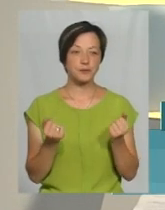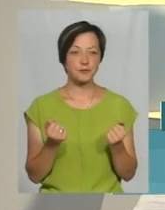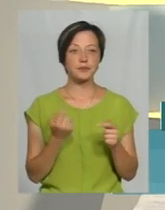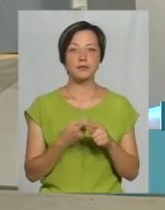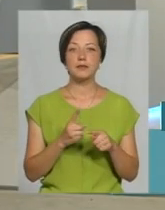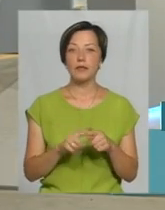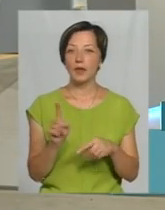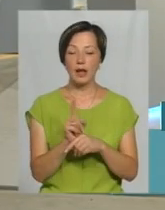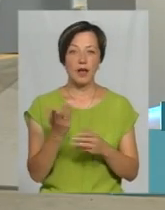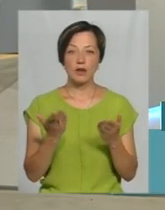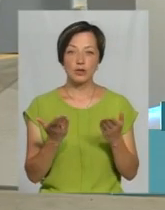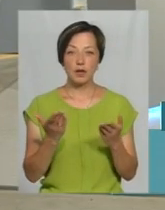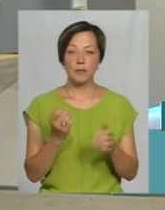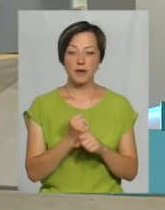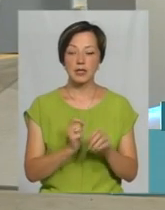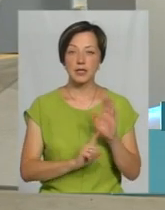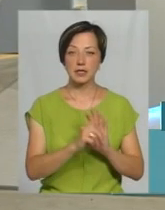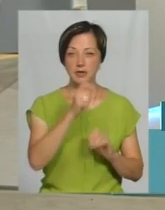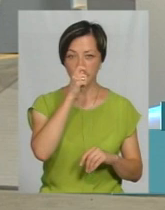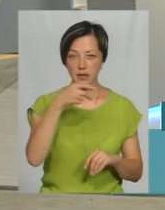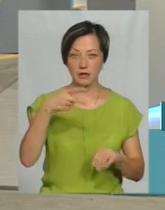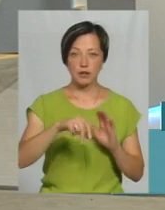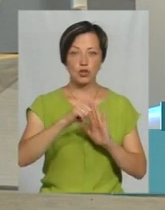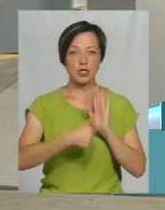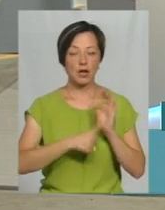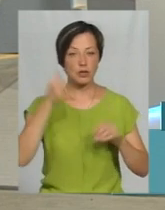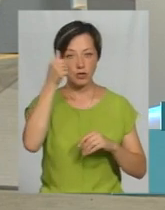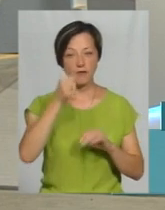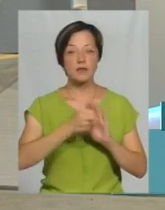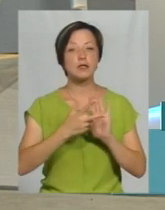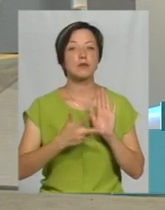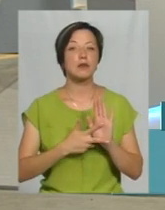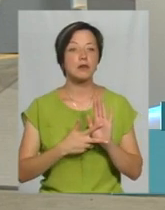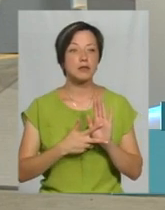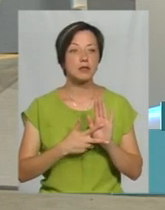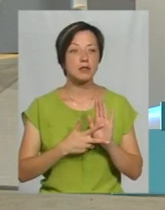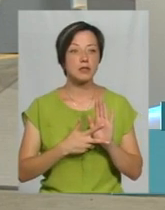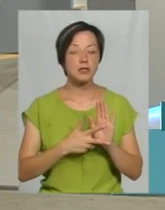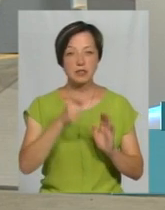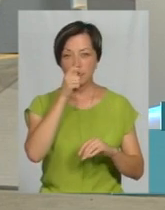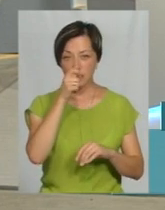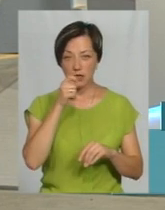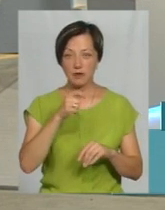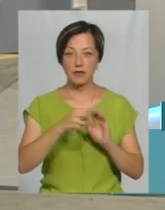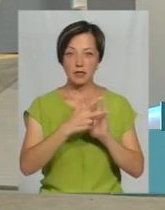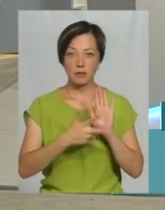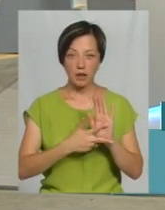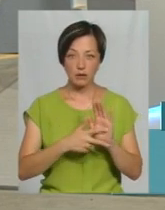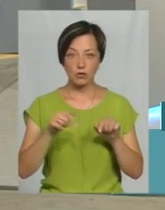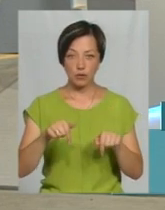ця норма, якщо я не помиляюсь, у надії з квітня 2016 року. 2018 року. 2018, цього року. Про